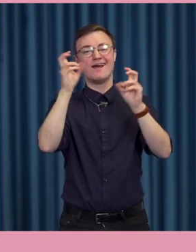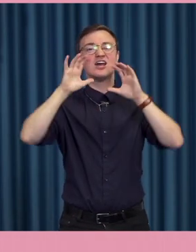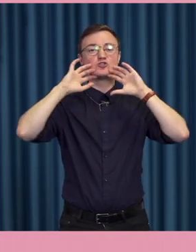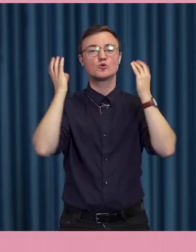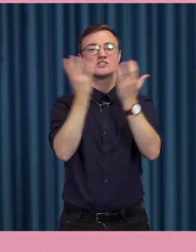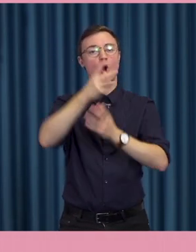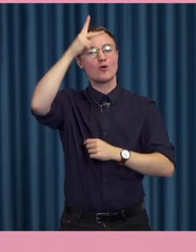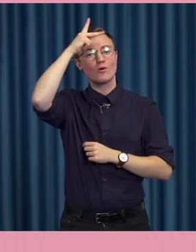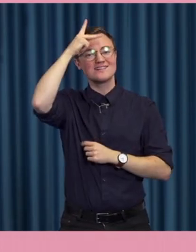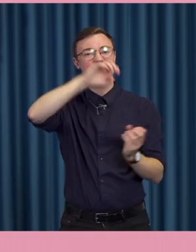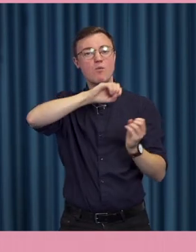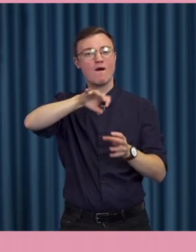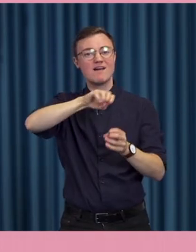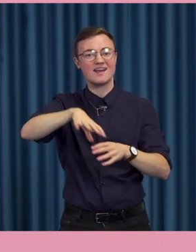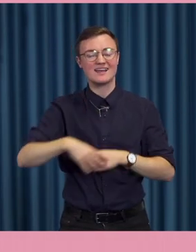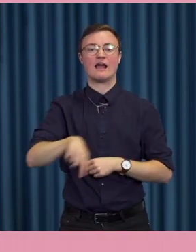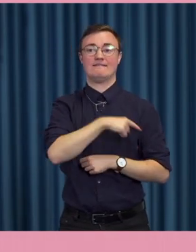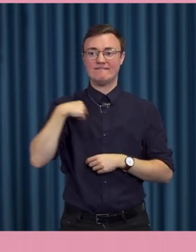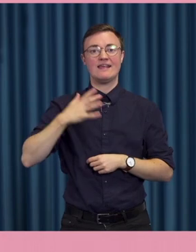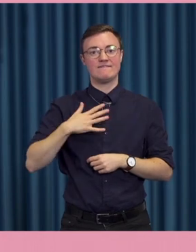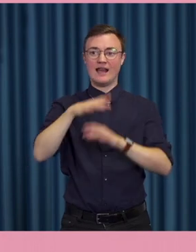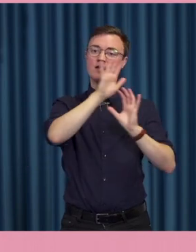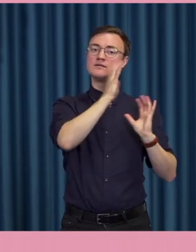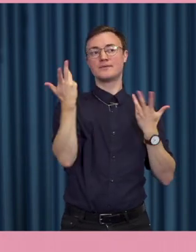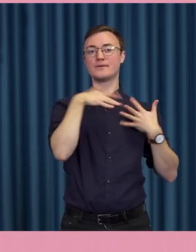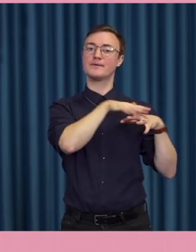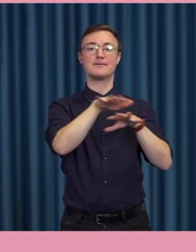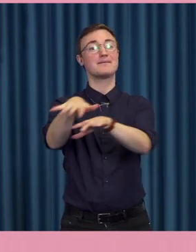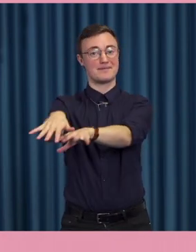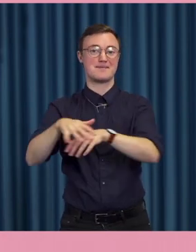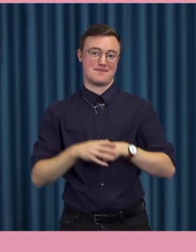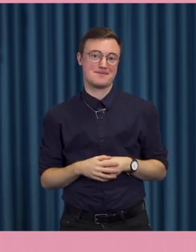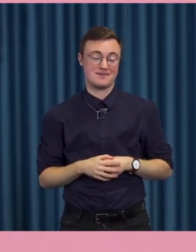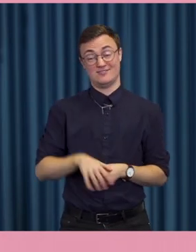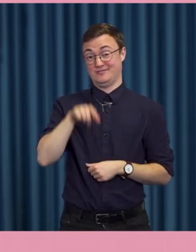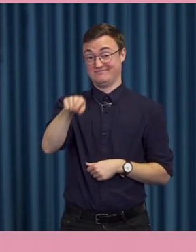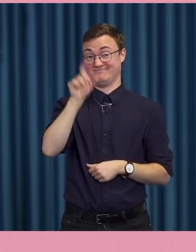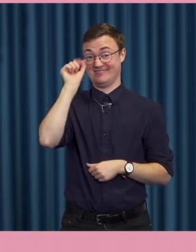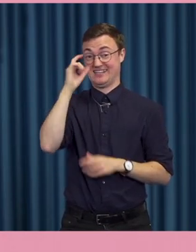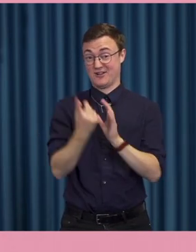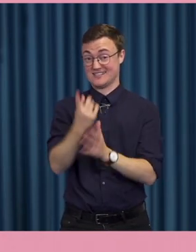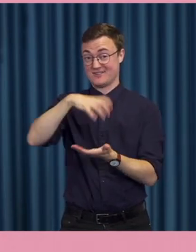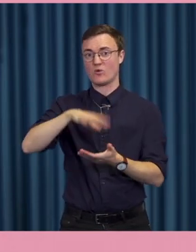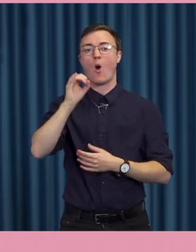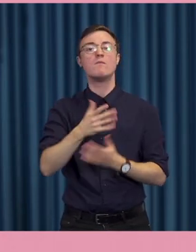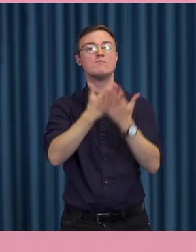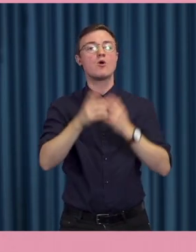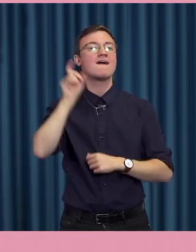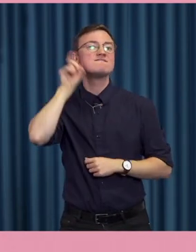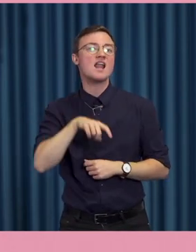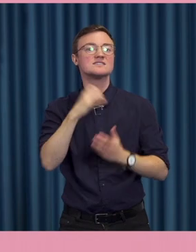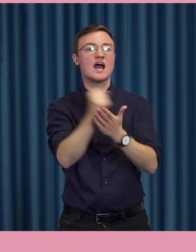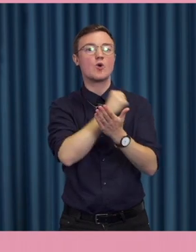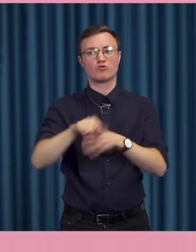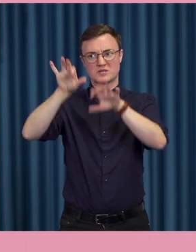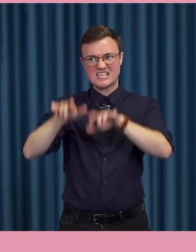kognitiv påverkan. Att vi tycker om att följa strömmen. I det här fallet så är det ju faktiskt så att om det är många falska konton som är inne och skriver